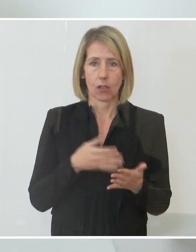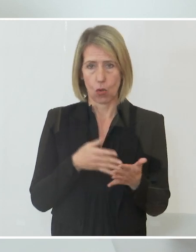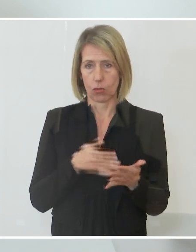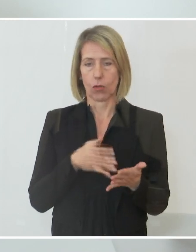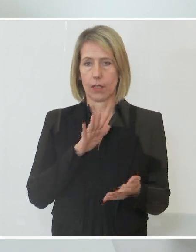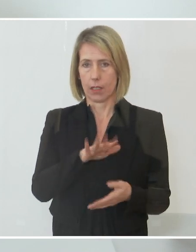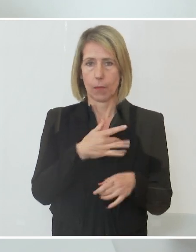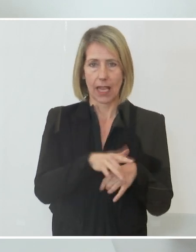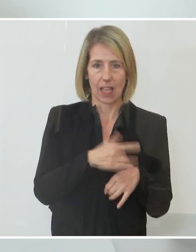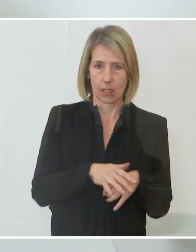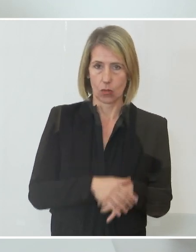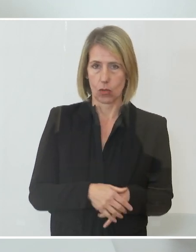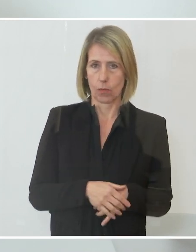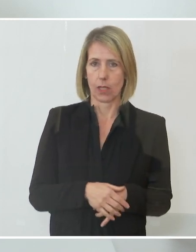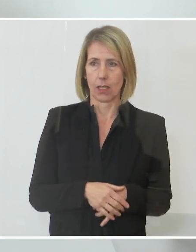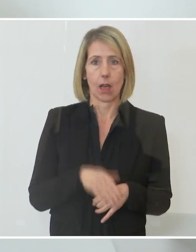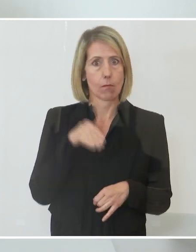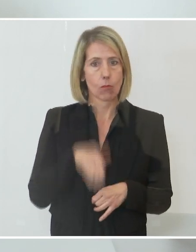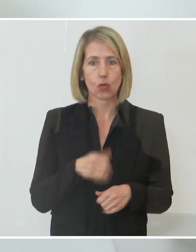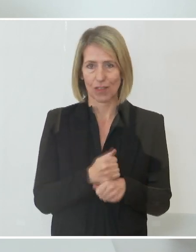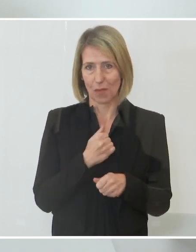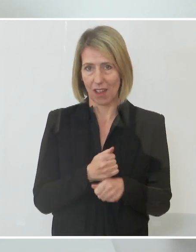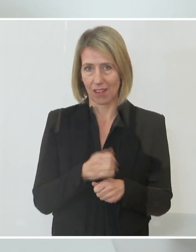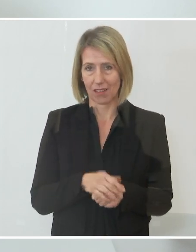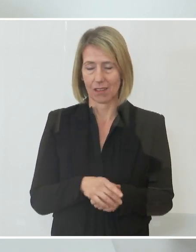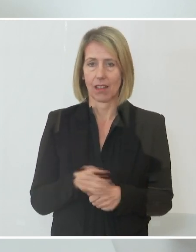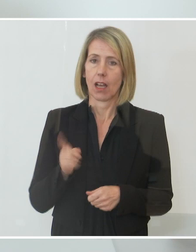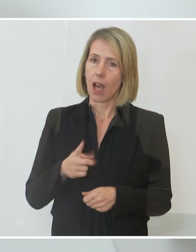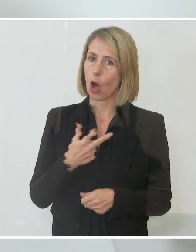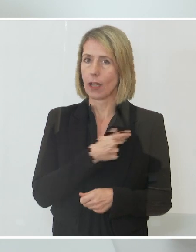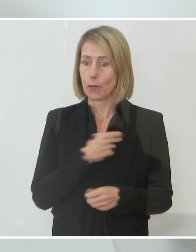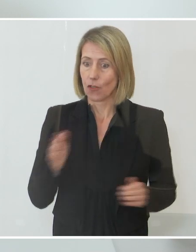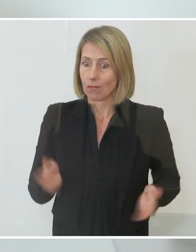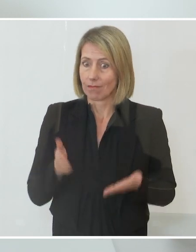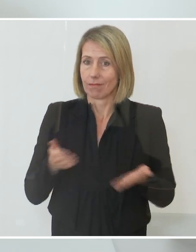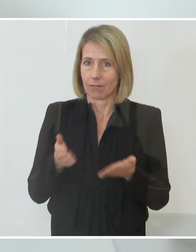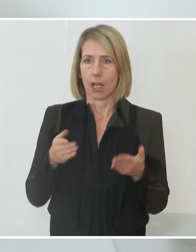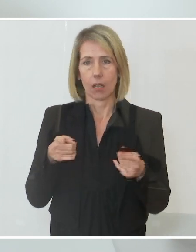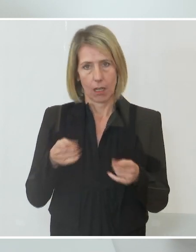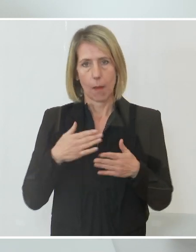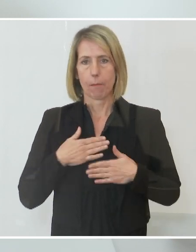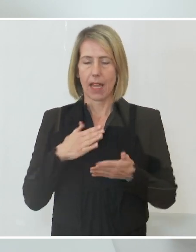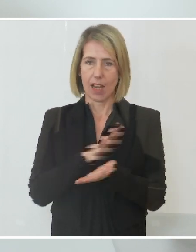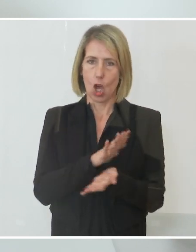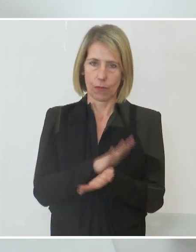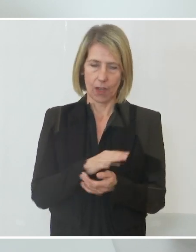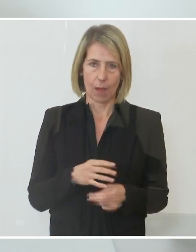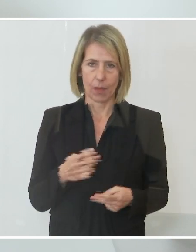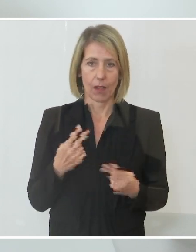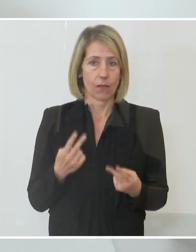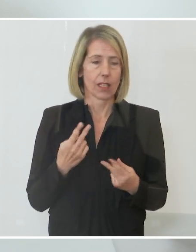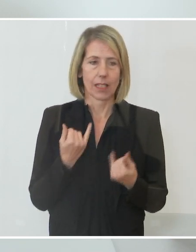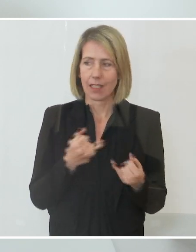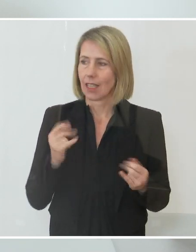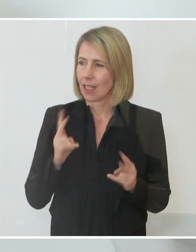Das muss gemacht werden. Und die Impfung forcieren, das ist wiederum meine Aufgabe, ist wesentlich. Jeder hat die